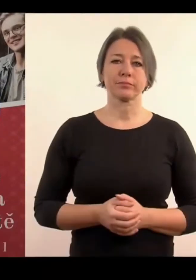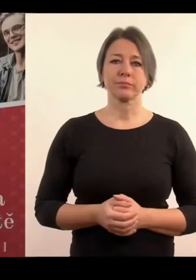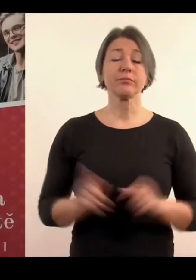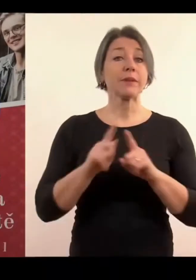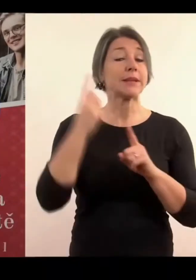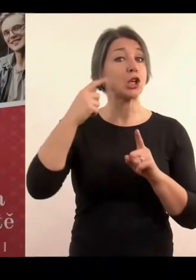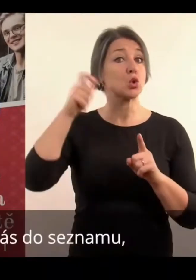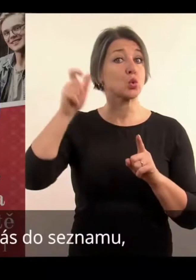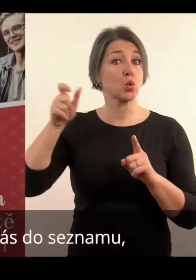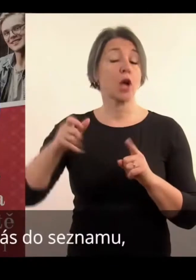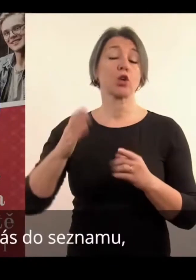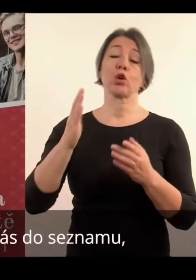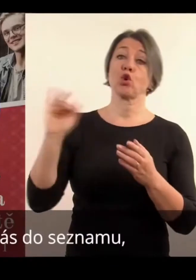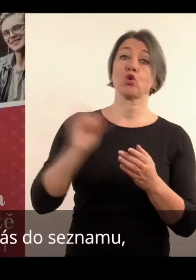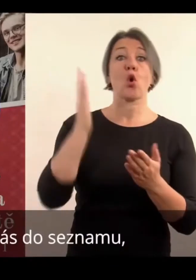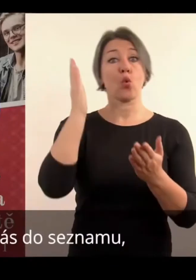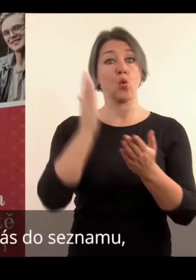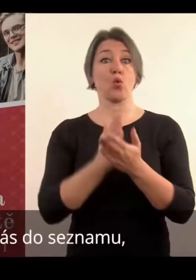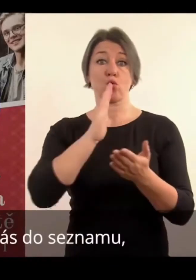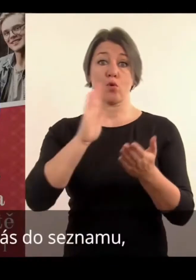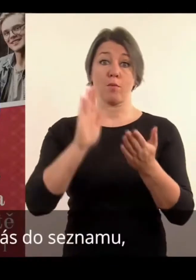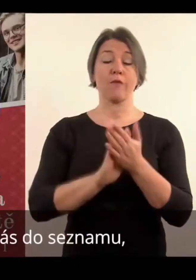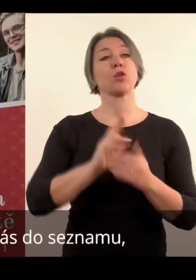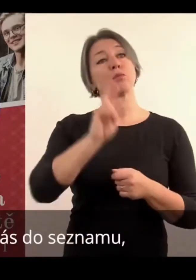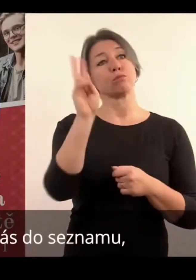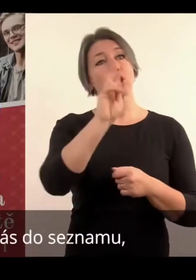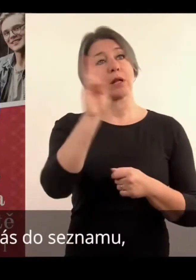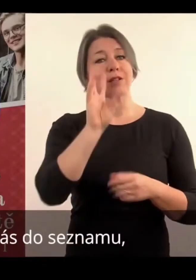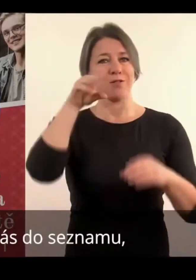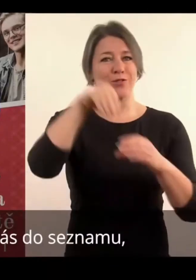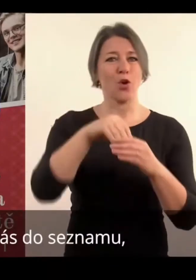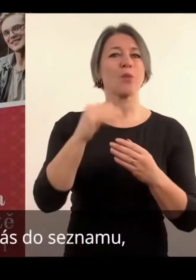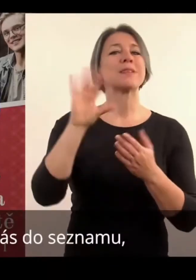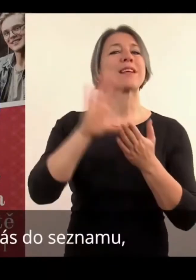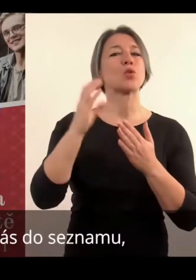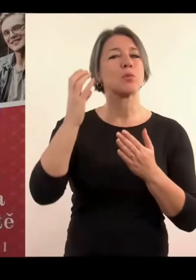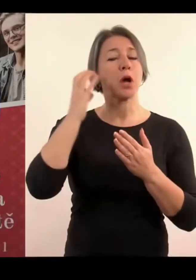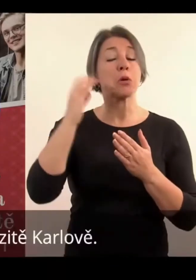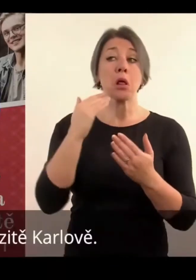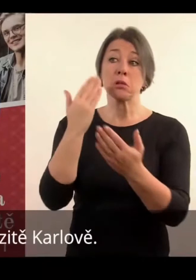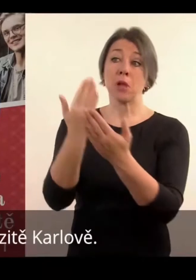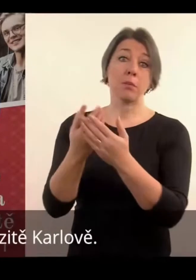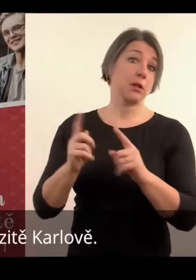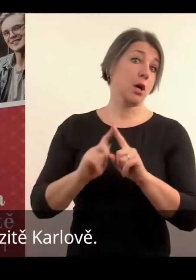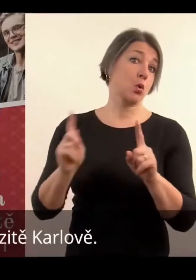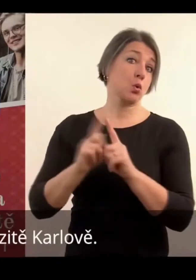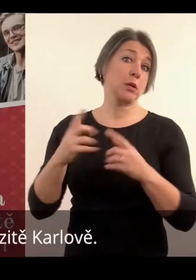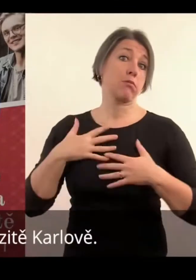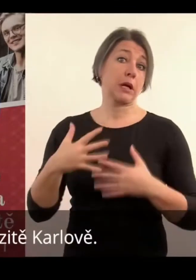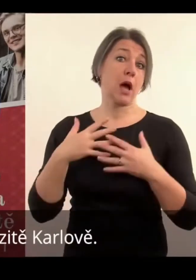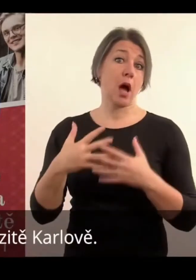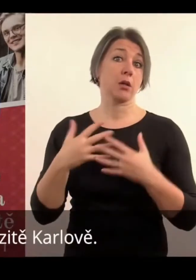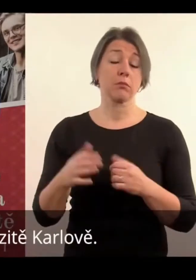Dále pro studenty, kteří se zapíšou u nás do svěznamu, tak jim navíříme pro dělády na Univerzitu